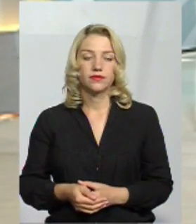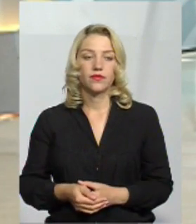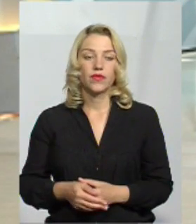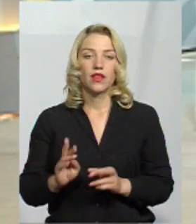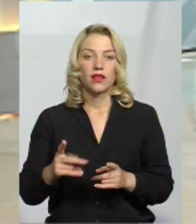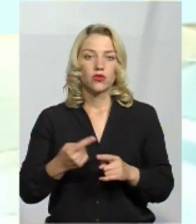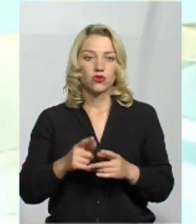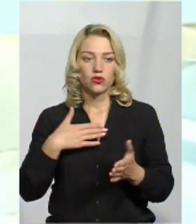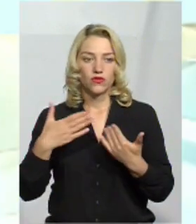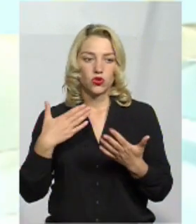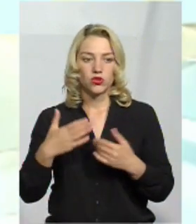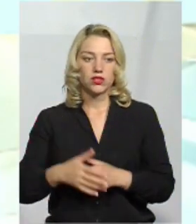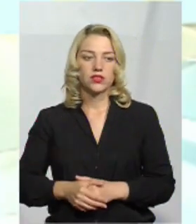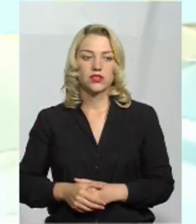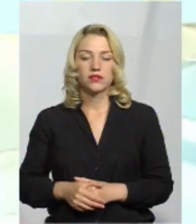Як ви до цього ставитесь?